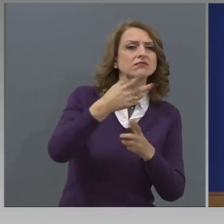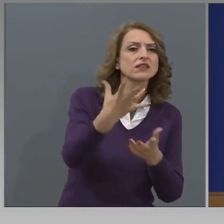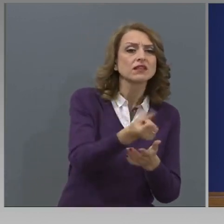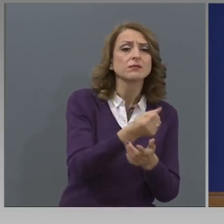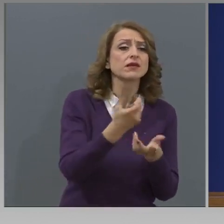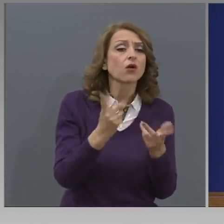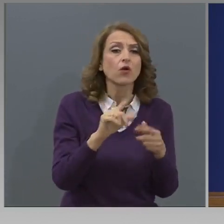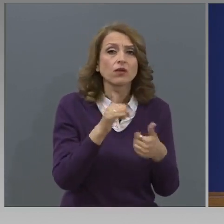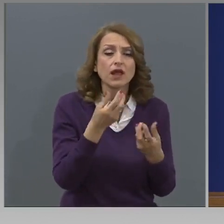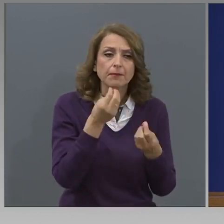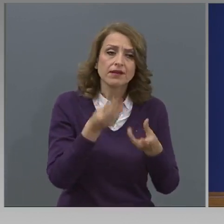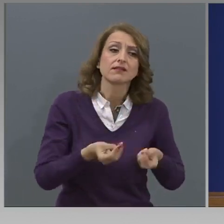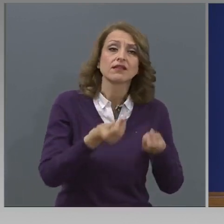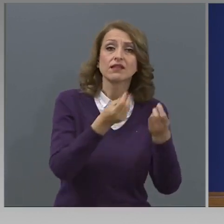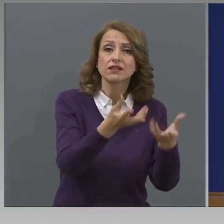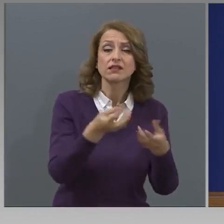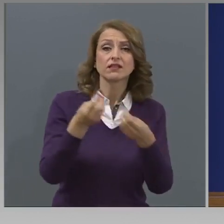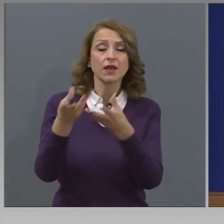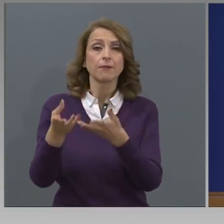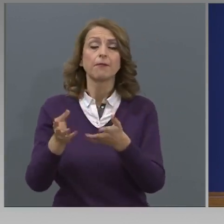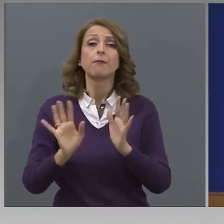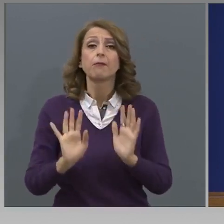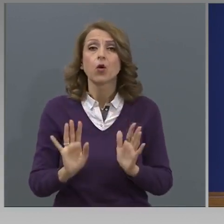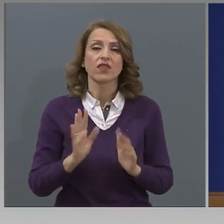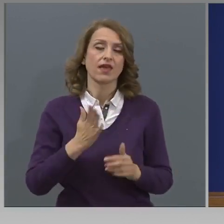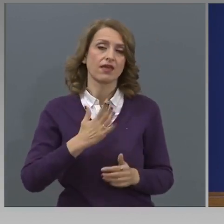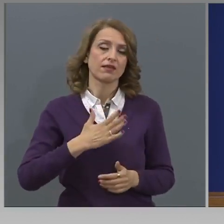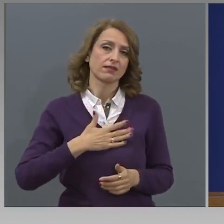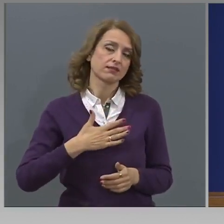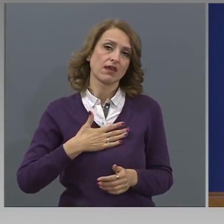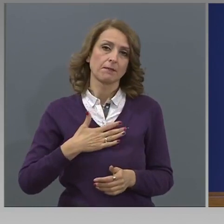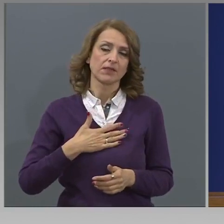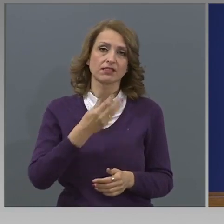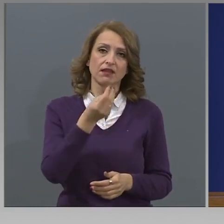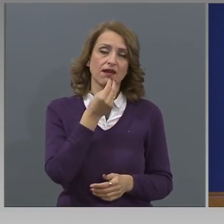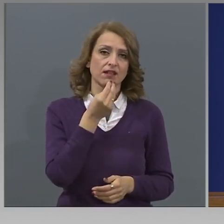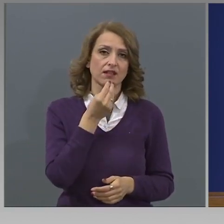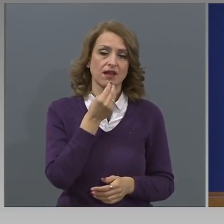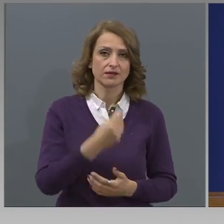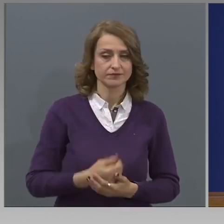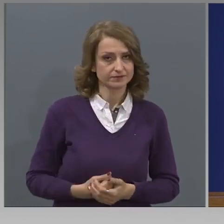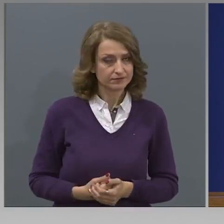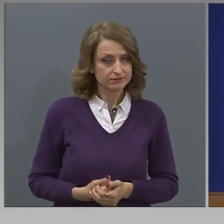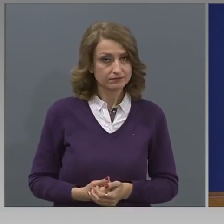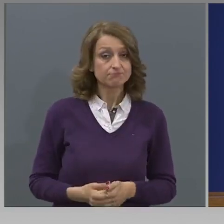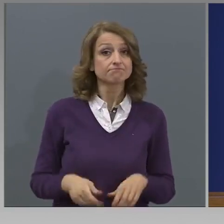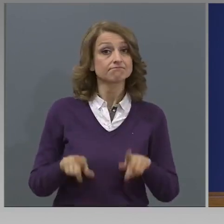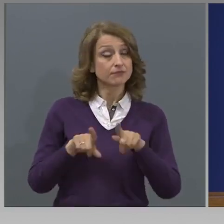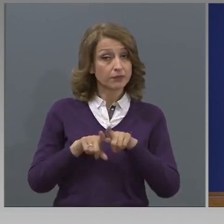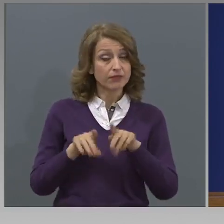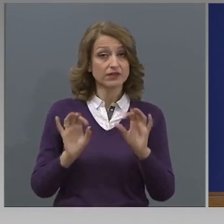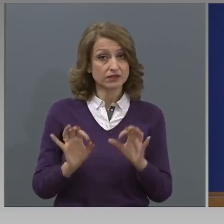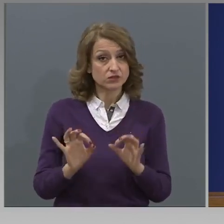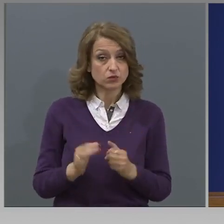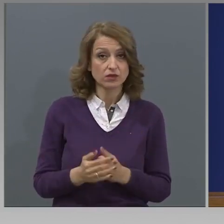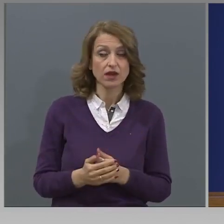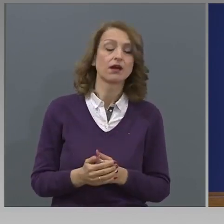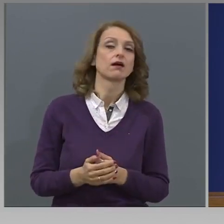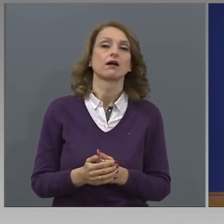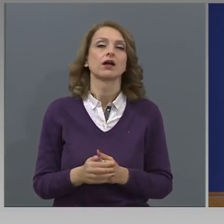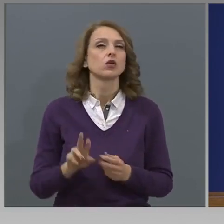така че да можем да осигурим поне това да имат храна. Също така,